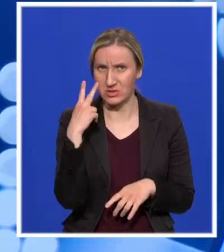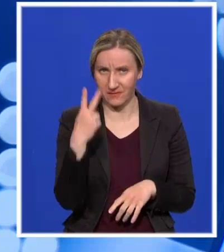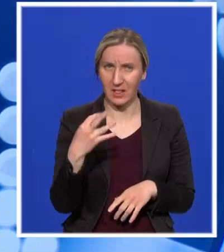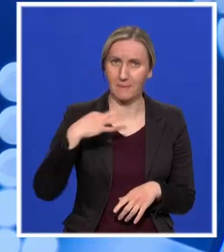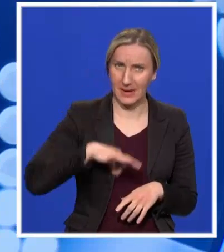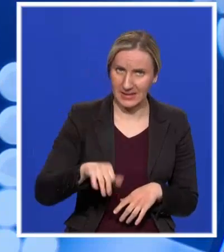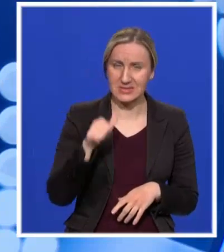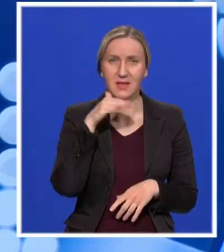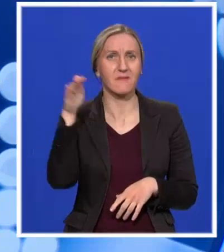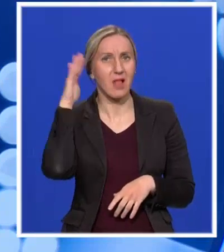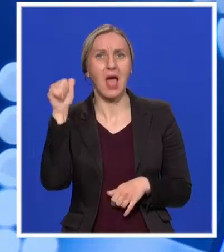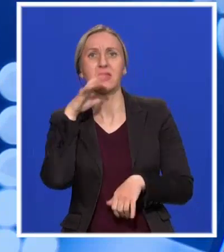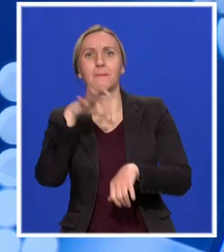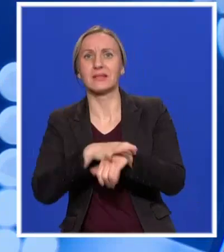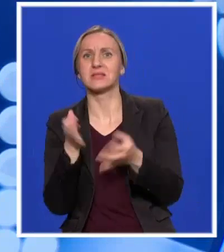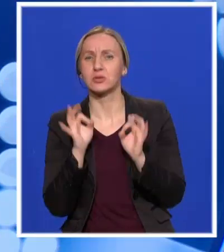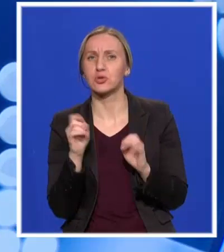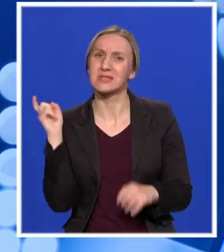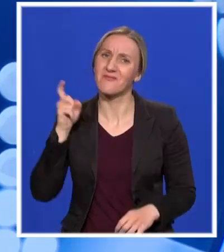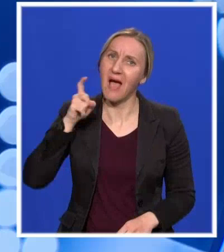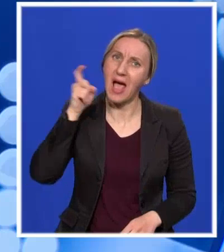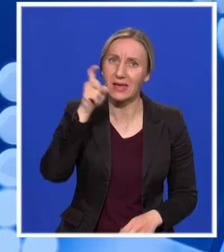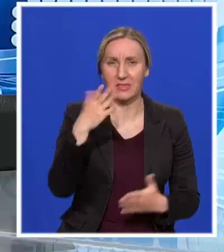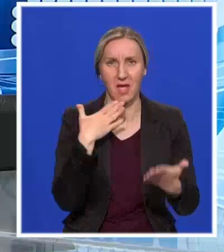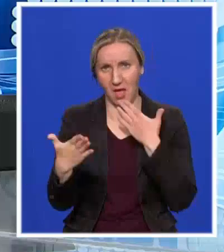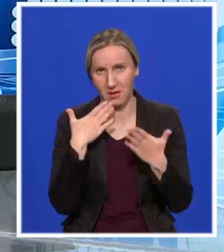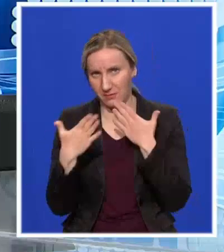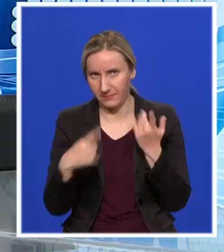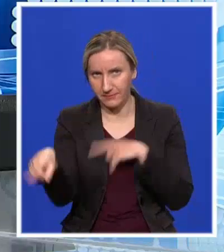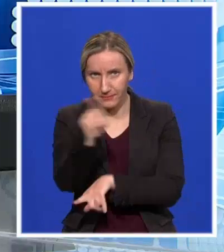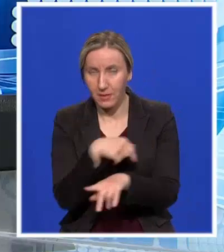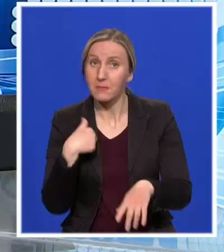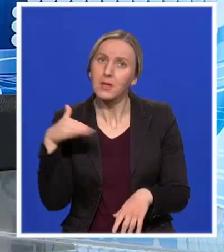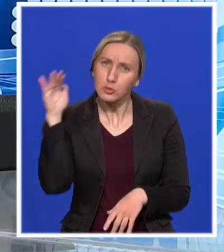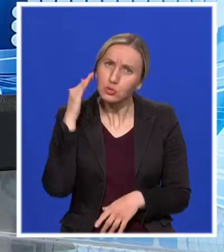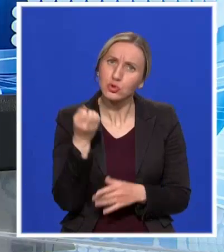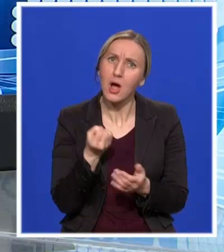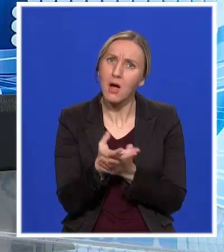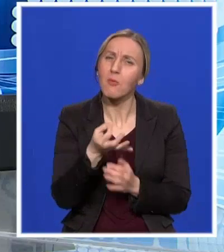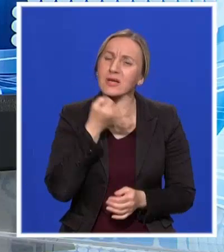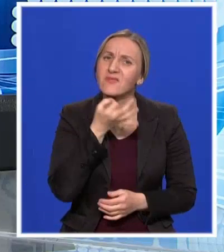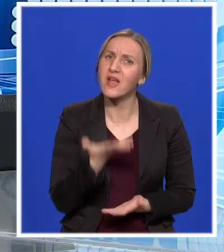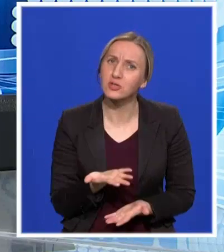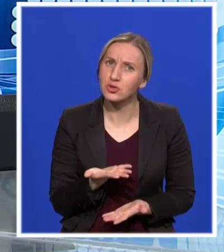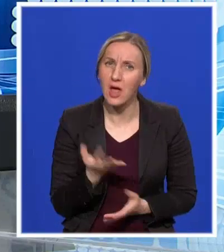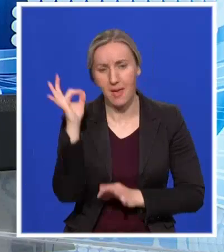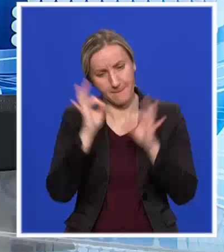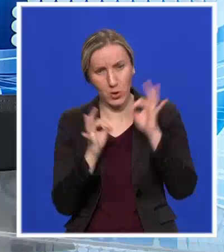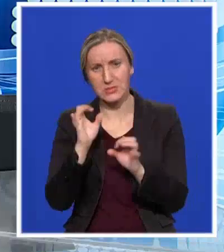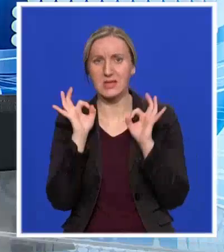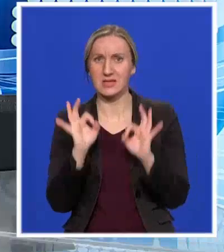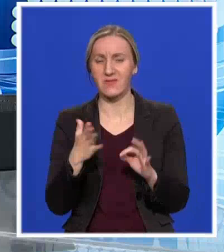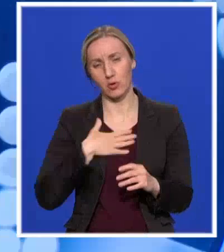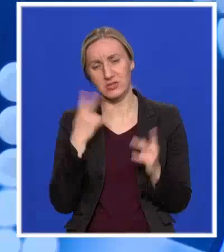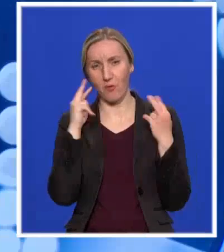vlada, i medicinski stručnici svakodnevno zasedaju, slušamo te izveštaje i procenjujemo zajednički svaku iz svog domena i